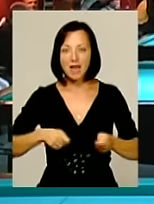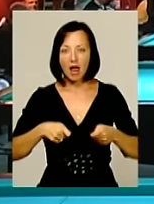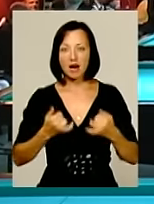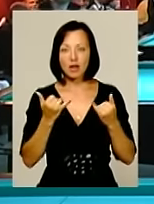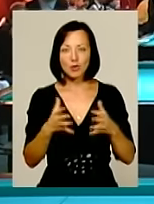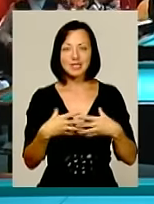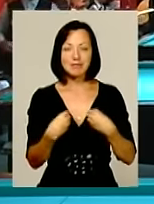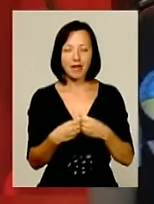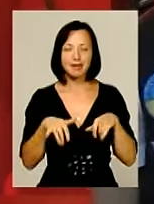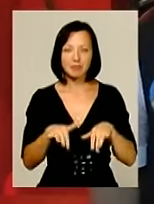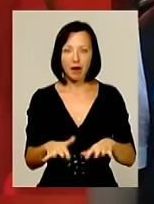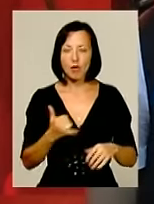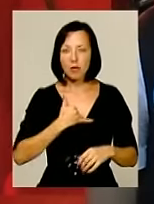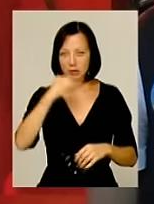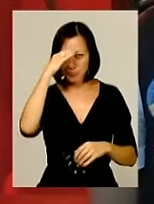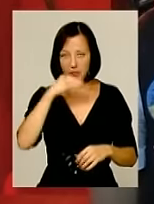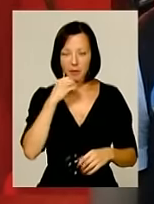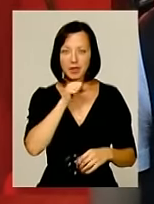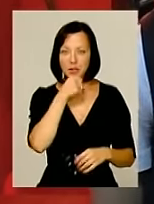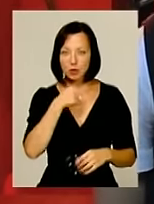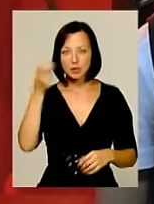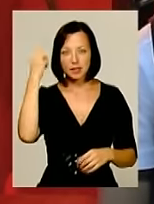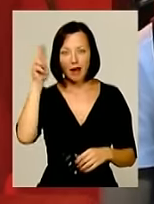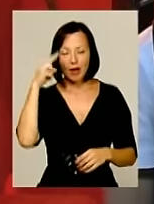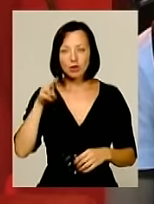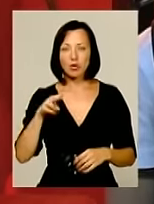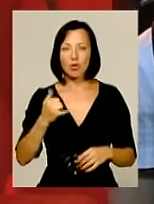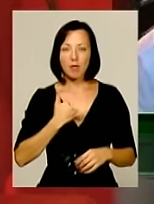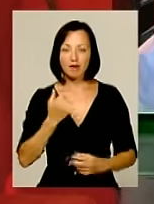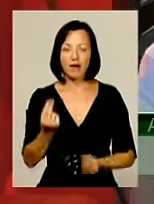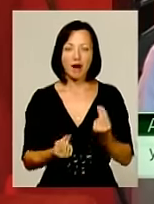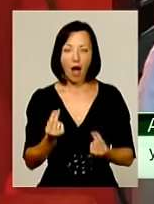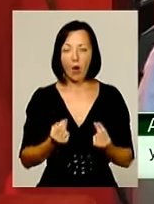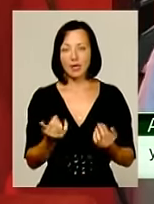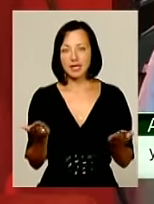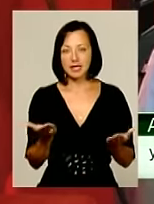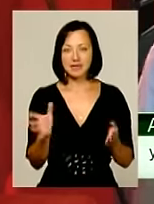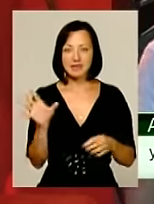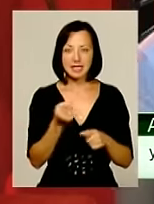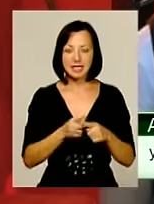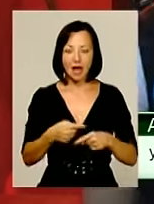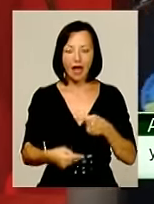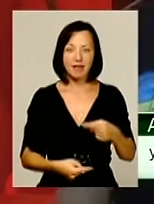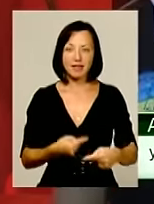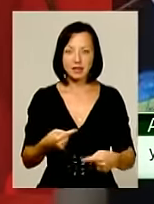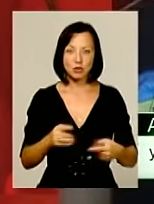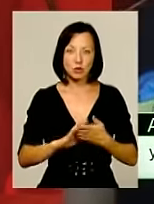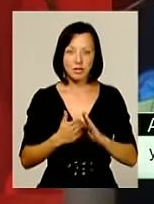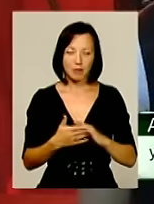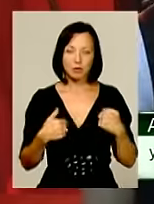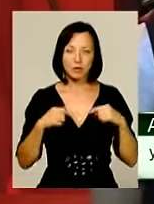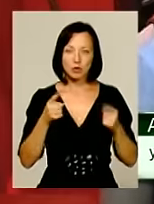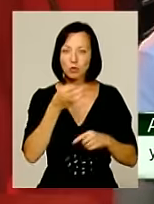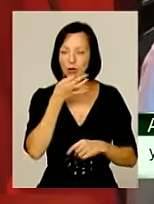нього – сімейна справа. У мене папа, дідусь, детько мене грають і якось це все так генетично склалося, мені дуже